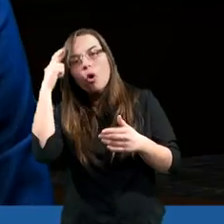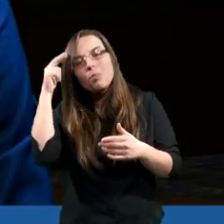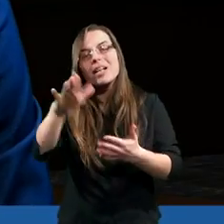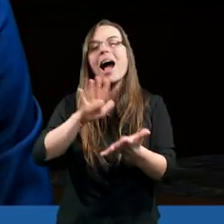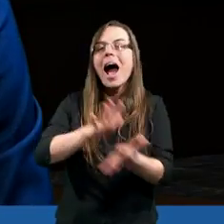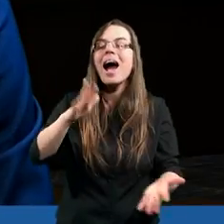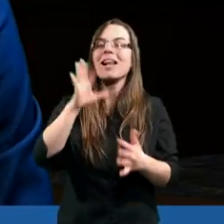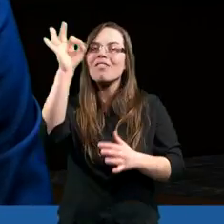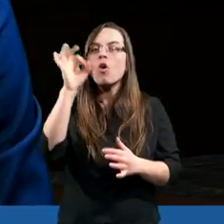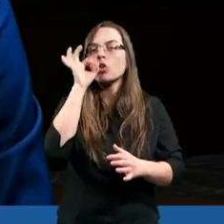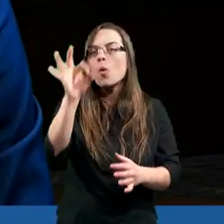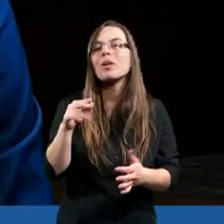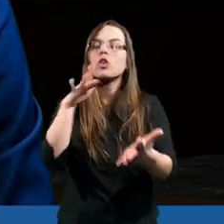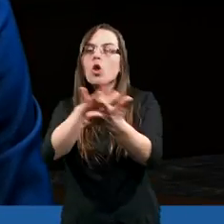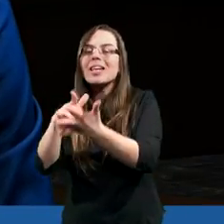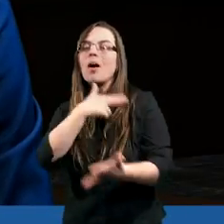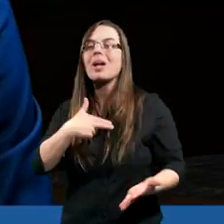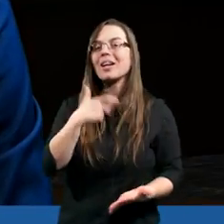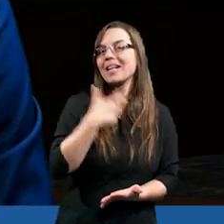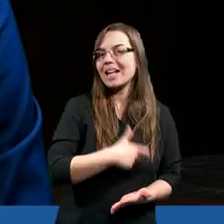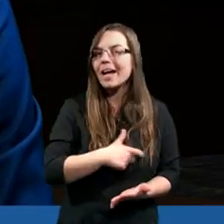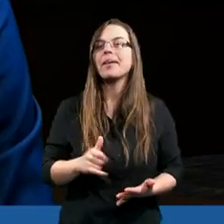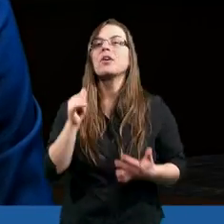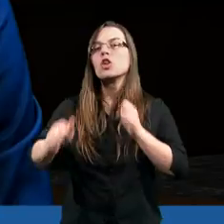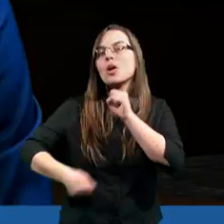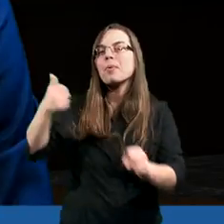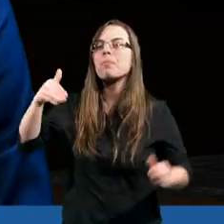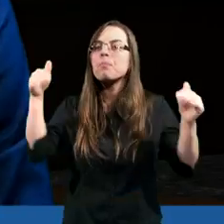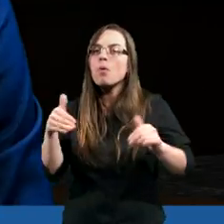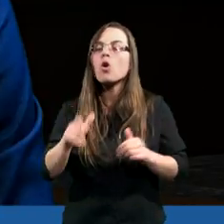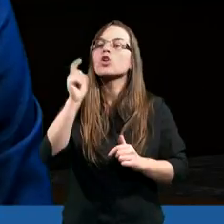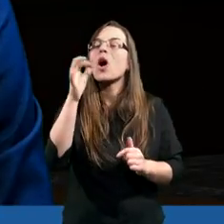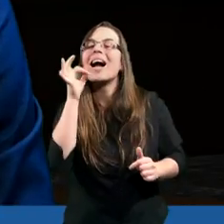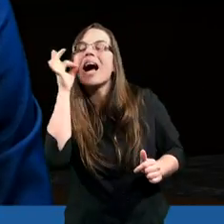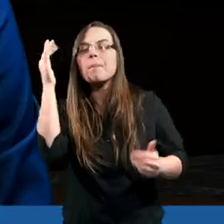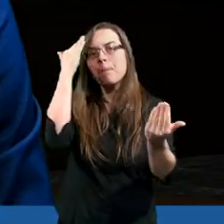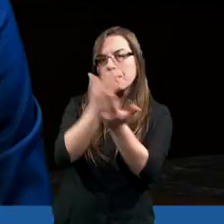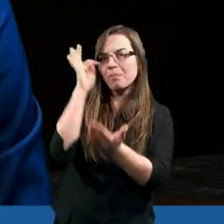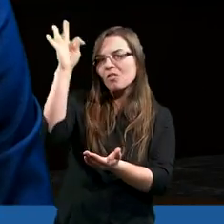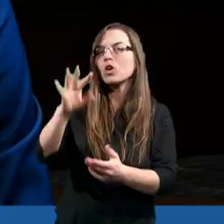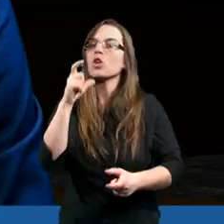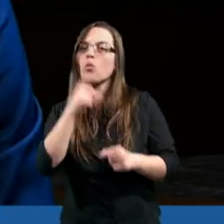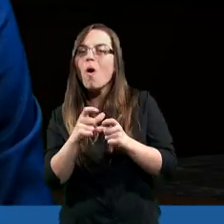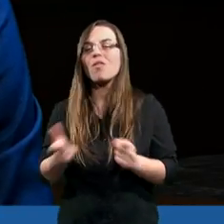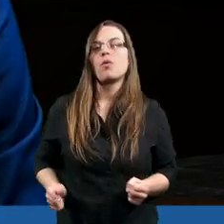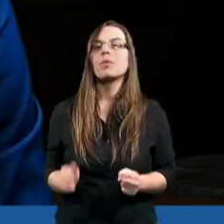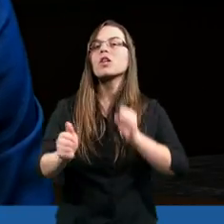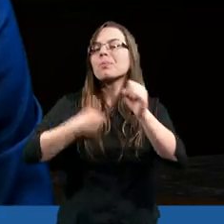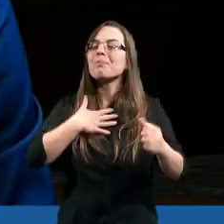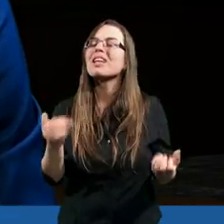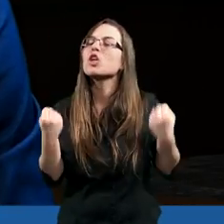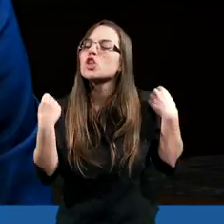swojego charakteru i abyś Ty dotykał naszych serc. Abyśmy mogli coraz lepiej Cię poznawać i abyśmy mieli